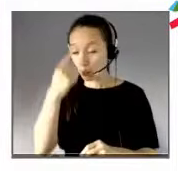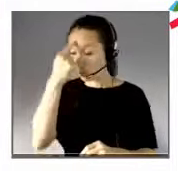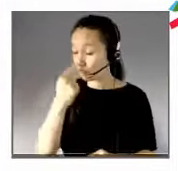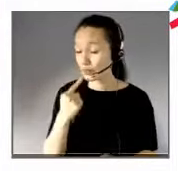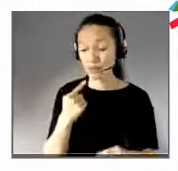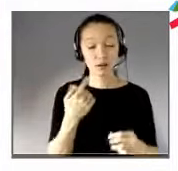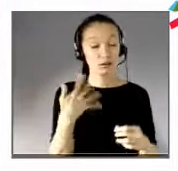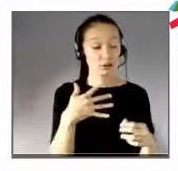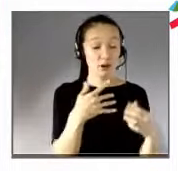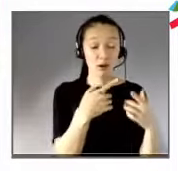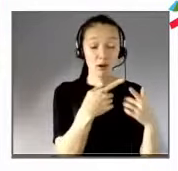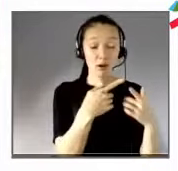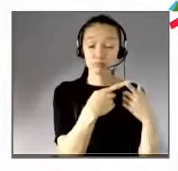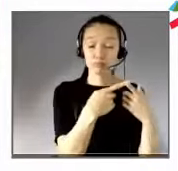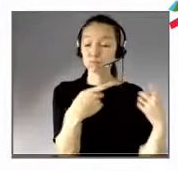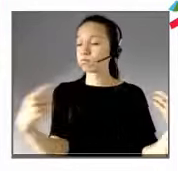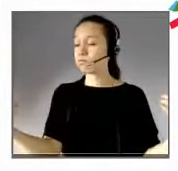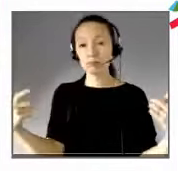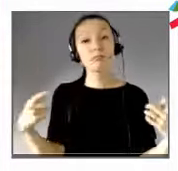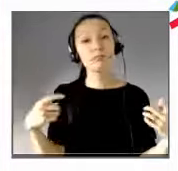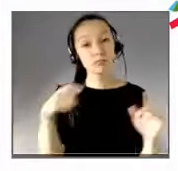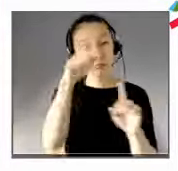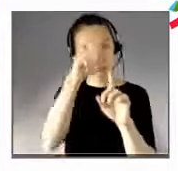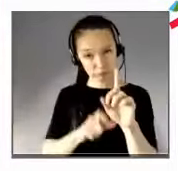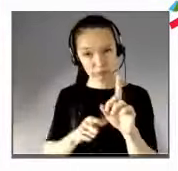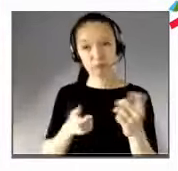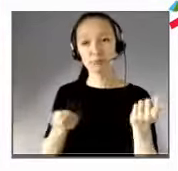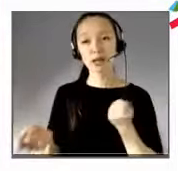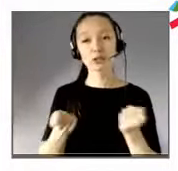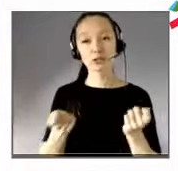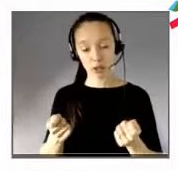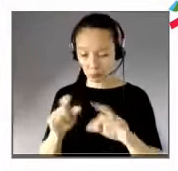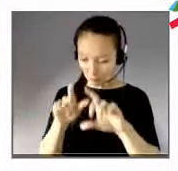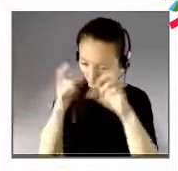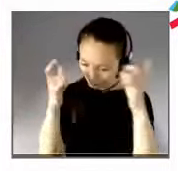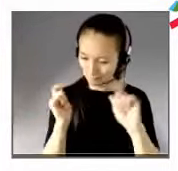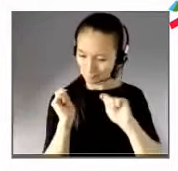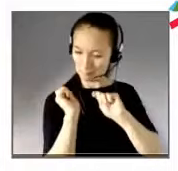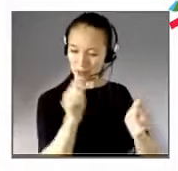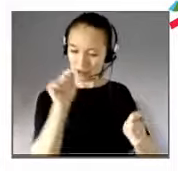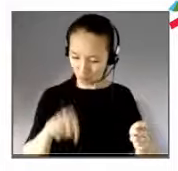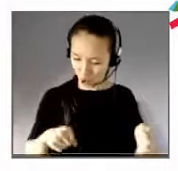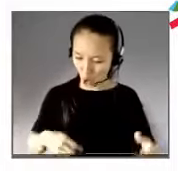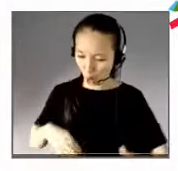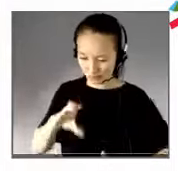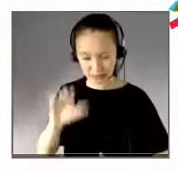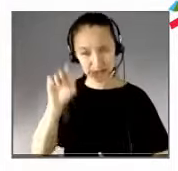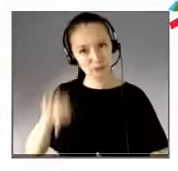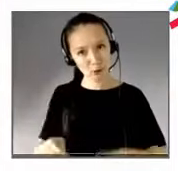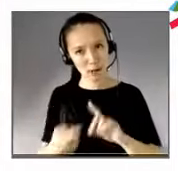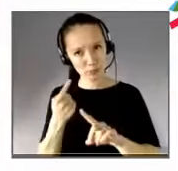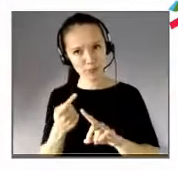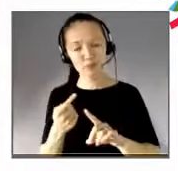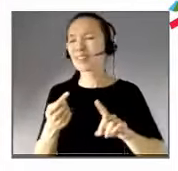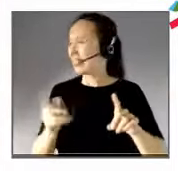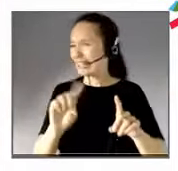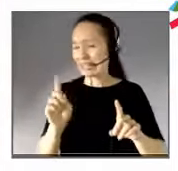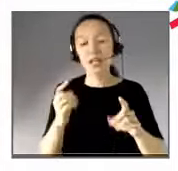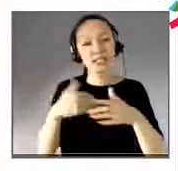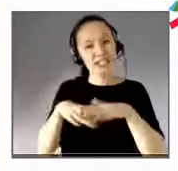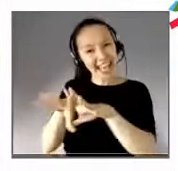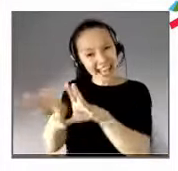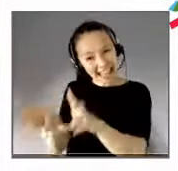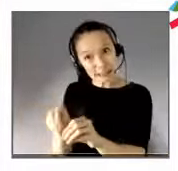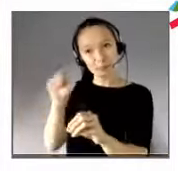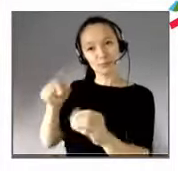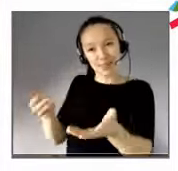forcément au manager d'endosser ce rôle-là. mais je pense que dans l'équilibre d'une équipe et dans l'équilibre d'une direction d'une entreprise, il faut qu'il y ait